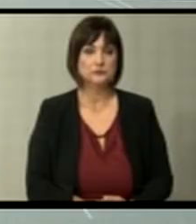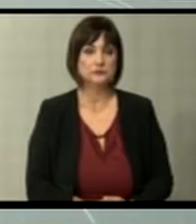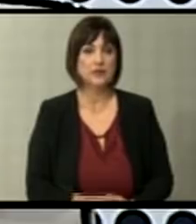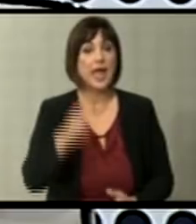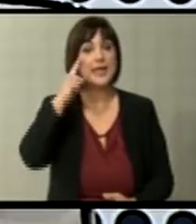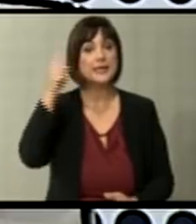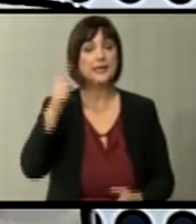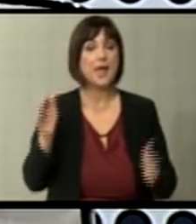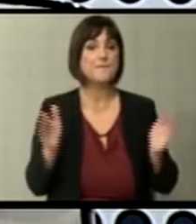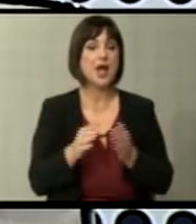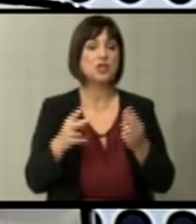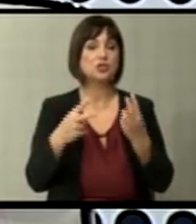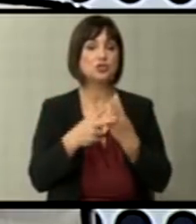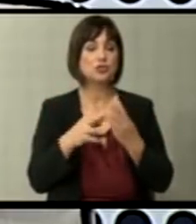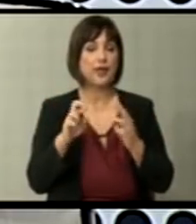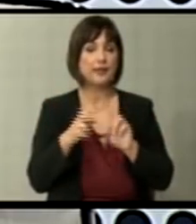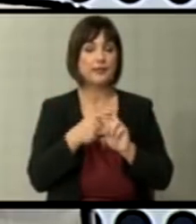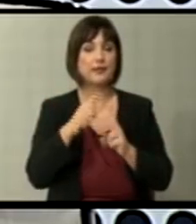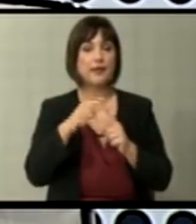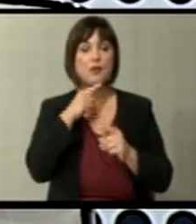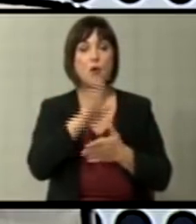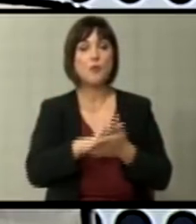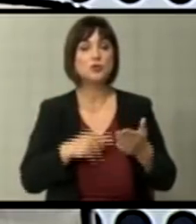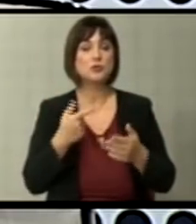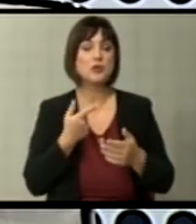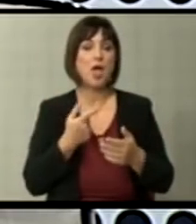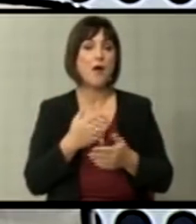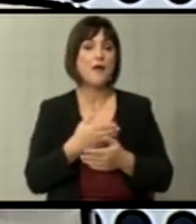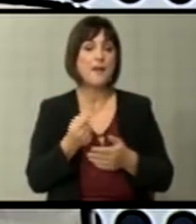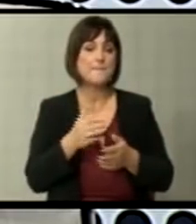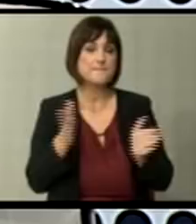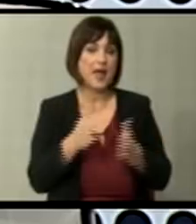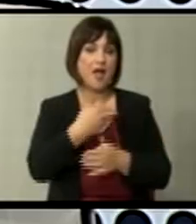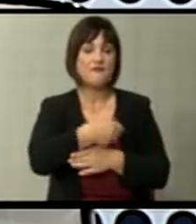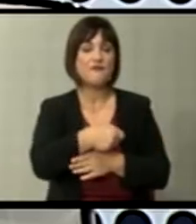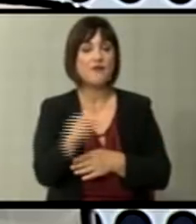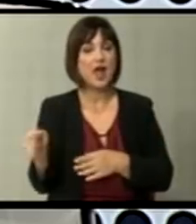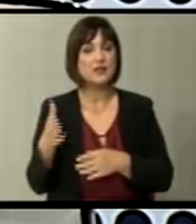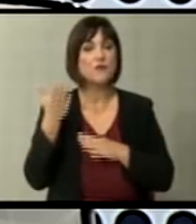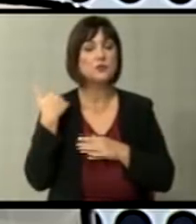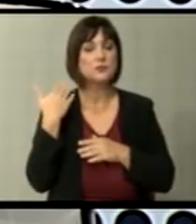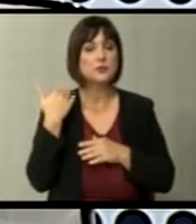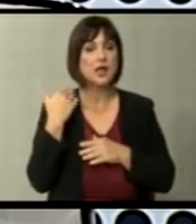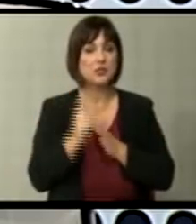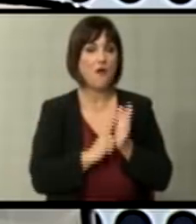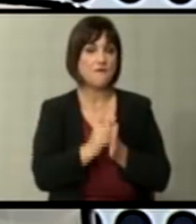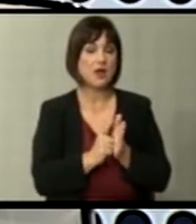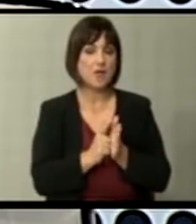Идејата за мал Шенген што почне да се протнува на некоја мала врата во изминатиот период.